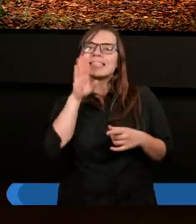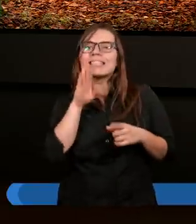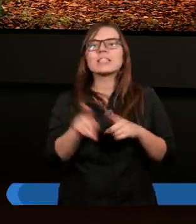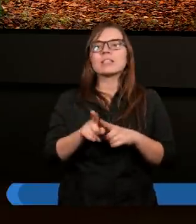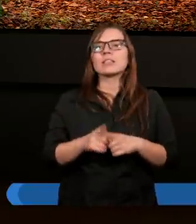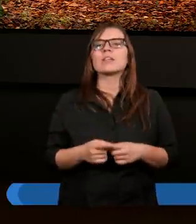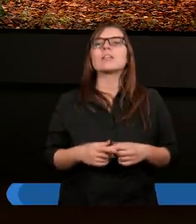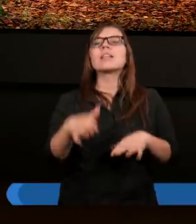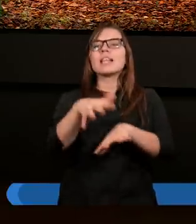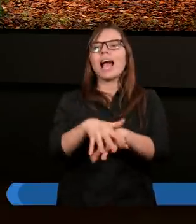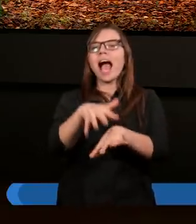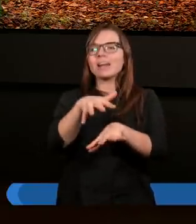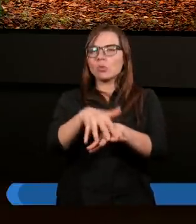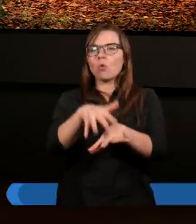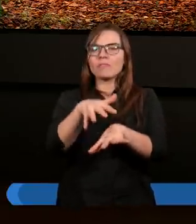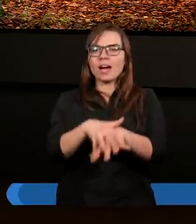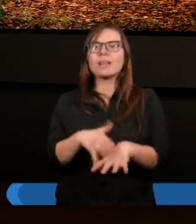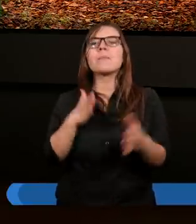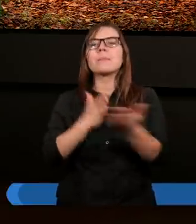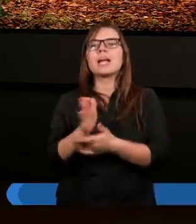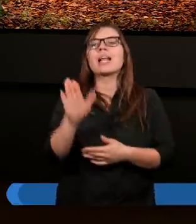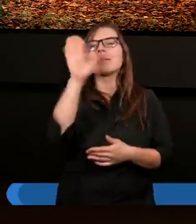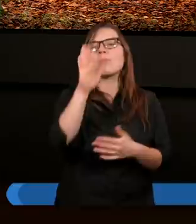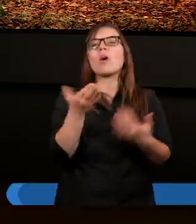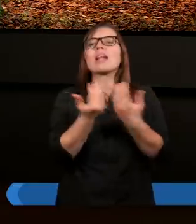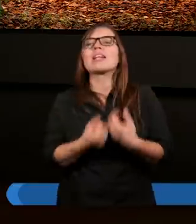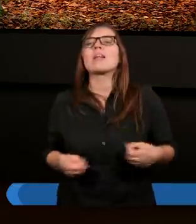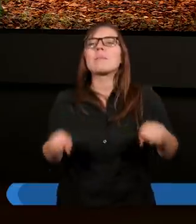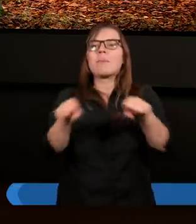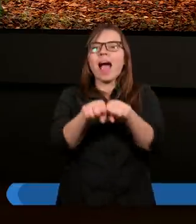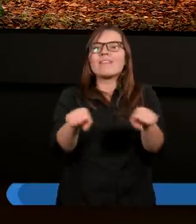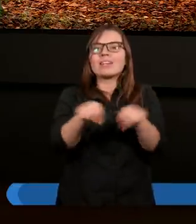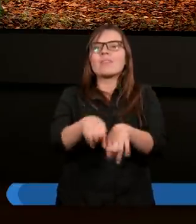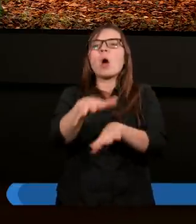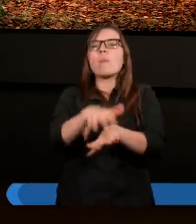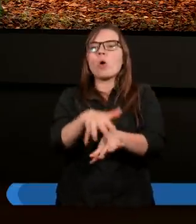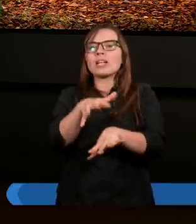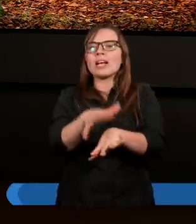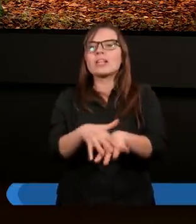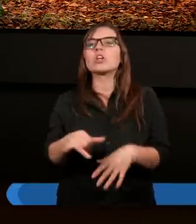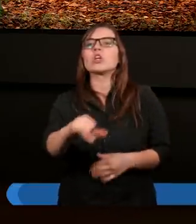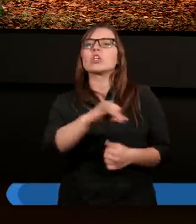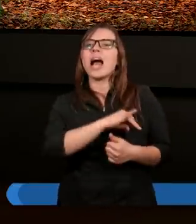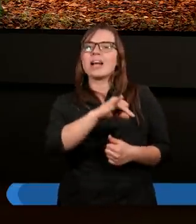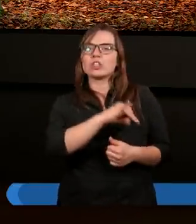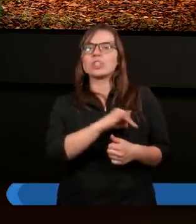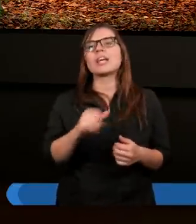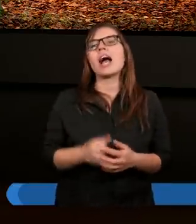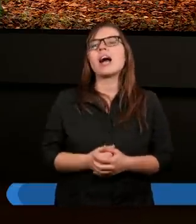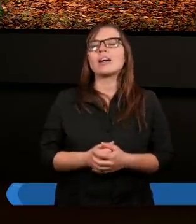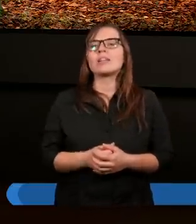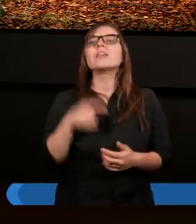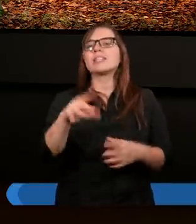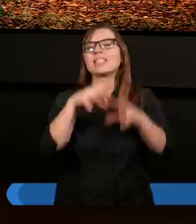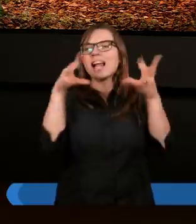traktowanie przez Boga, sprawiedliwe potraktowanie grzeszników. I